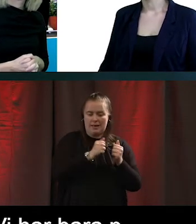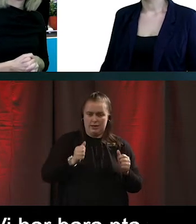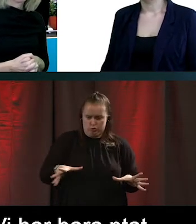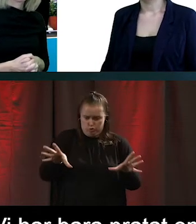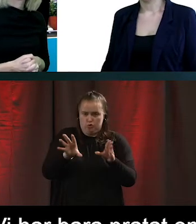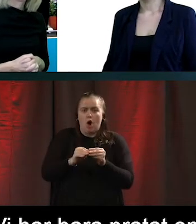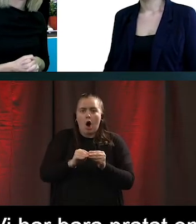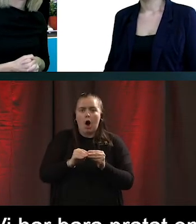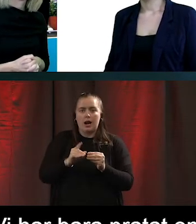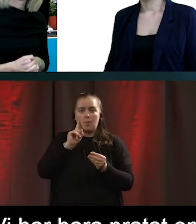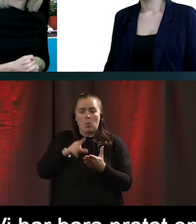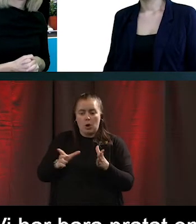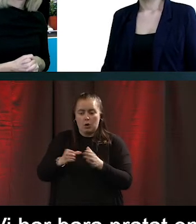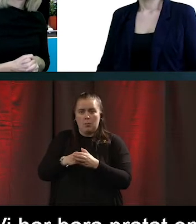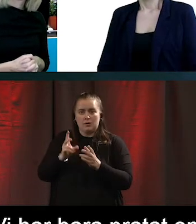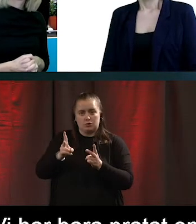är ju mycket större än så.